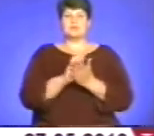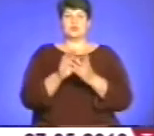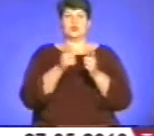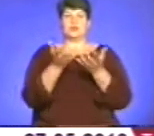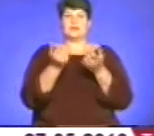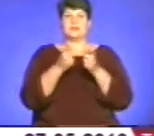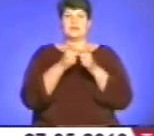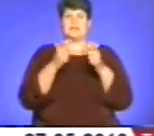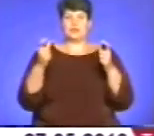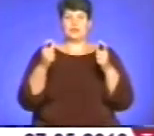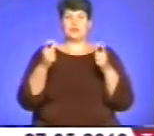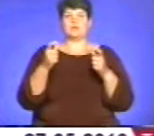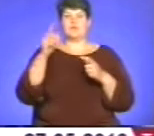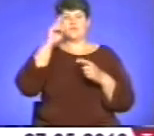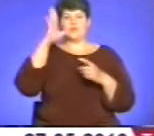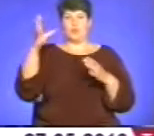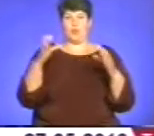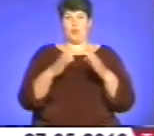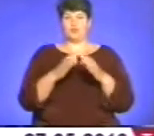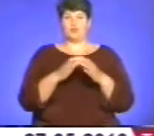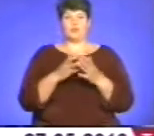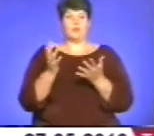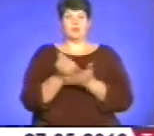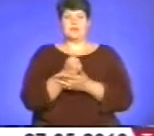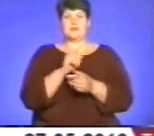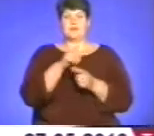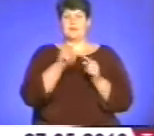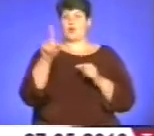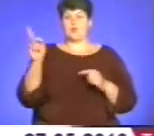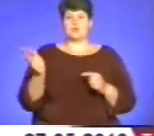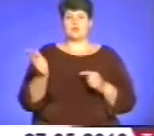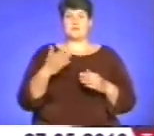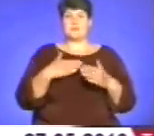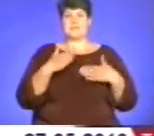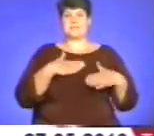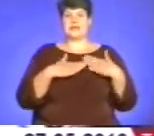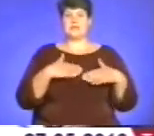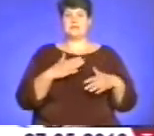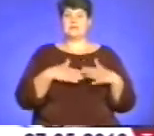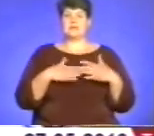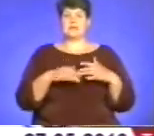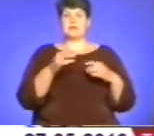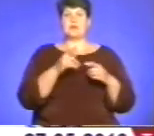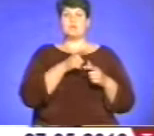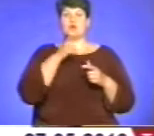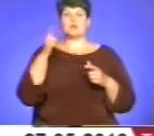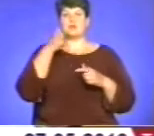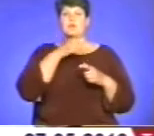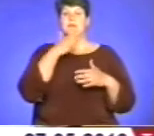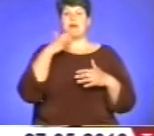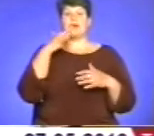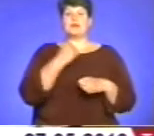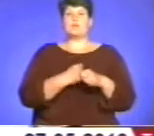квиток на виступ відомого гурту вдається не кожному. Дуже задоволено, мені дуже приємно. Адже на протязі року ми дуже багато працювали.